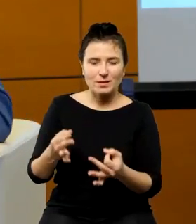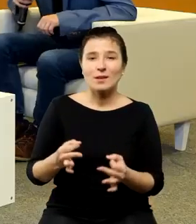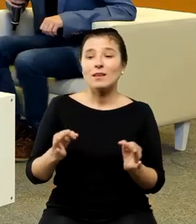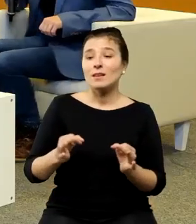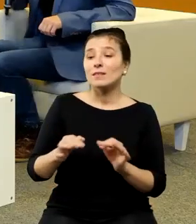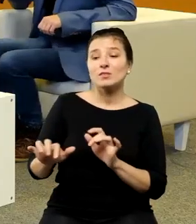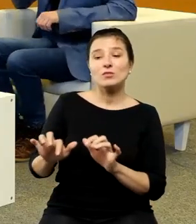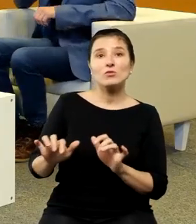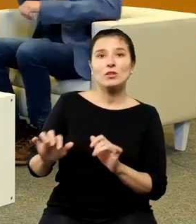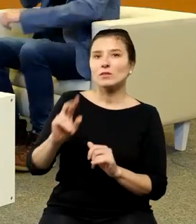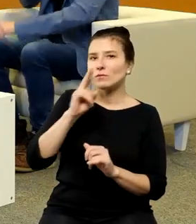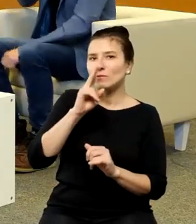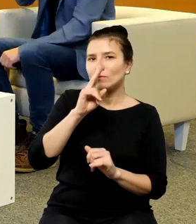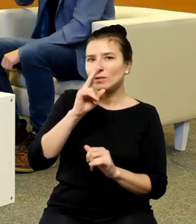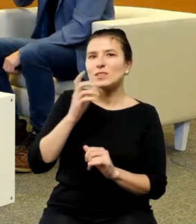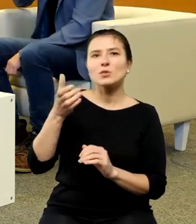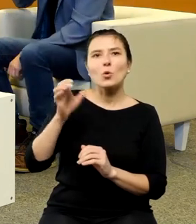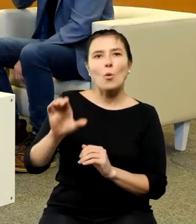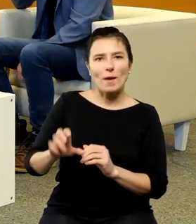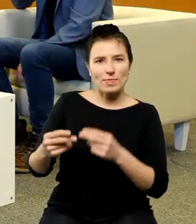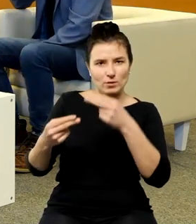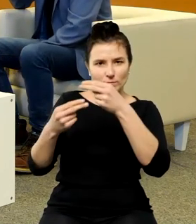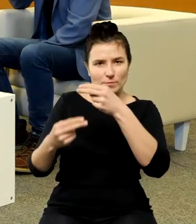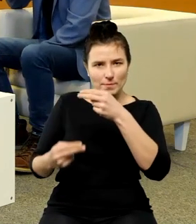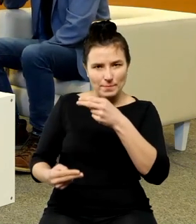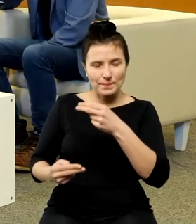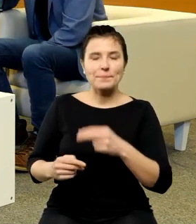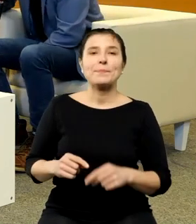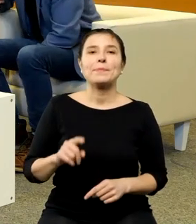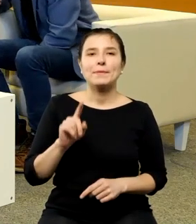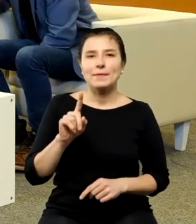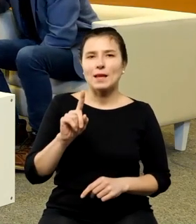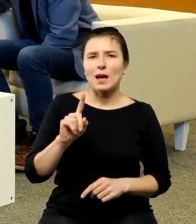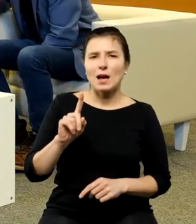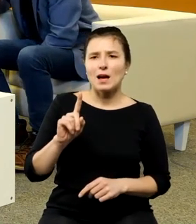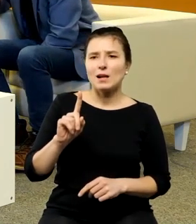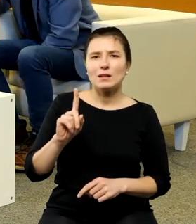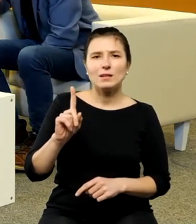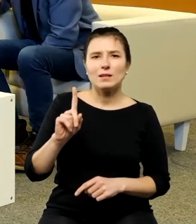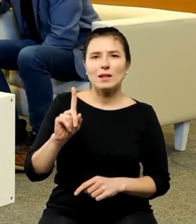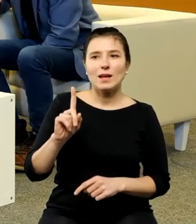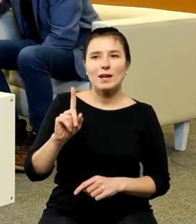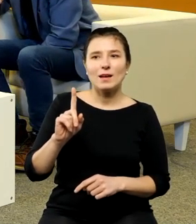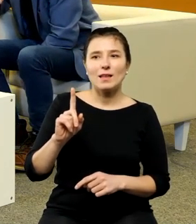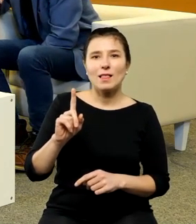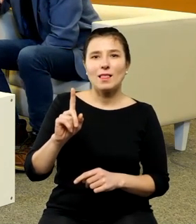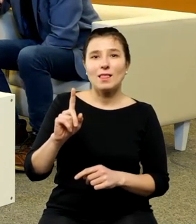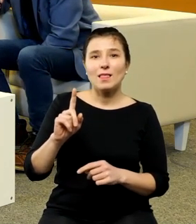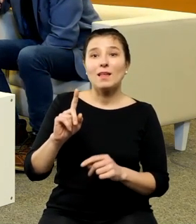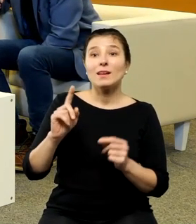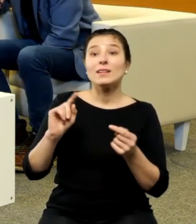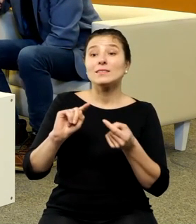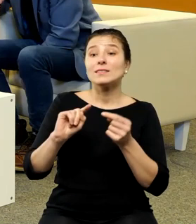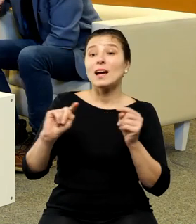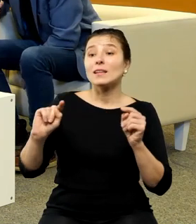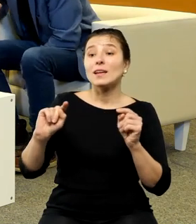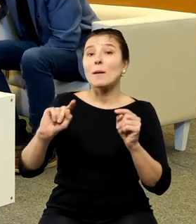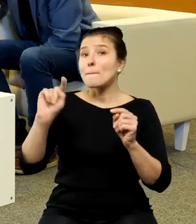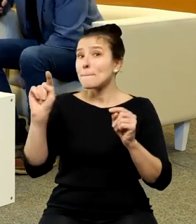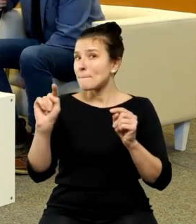czacie mamy trochę komentarzy ale żaden z nich nie jest zakończony znakiem zapytania